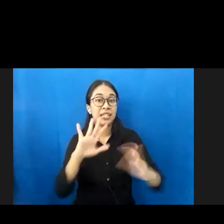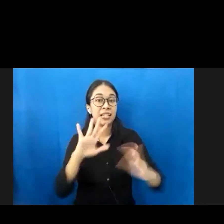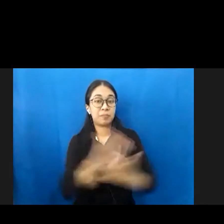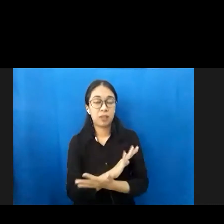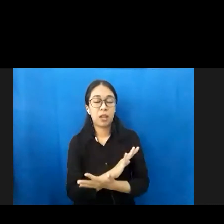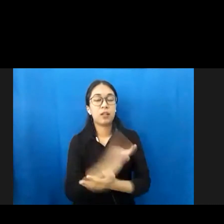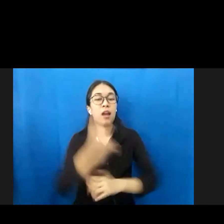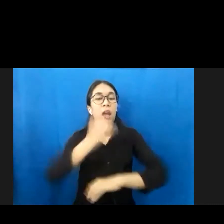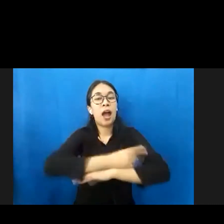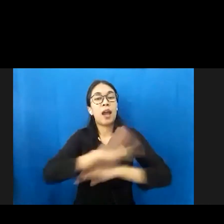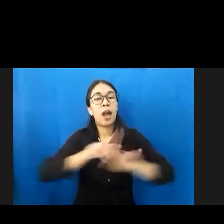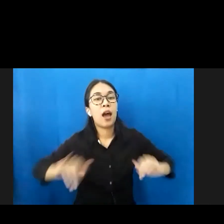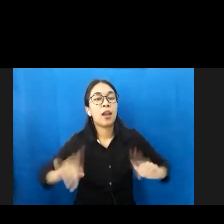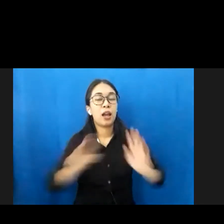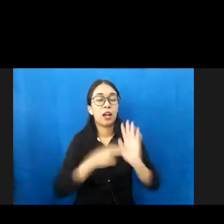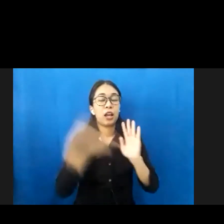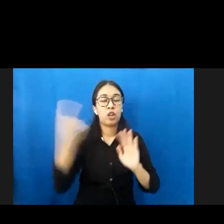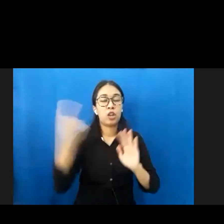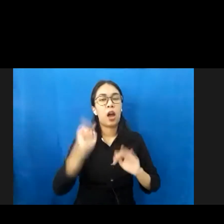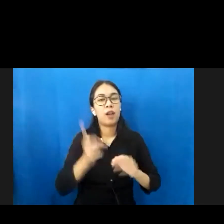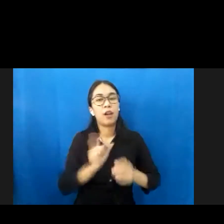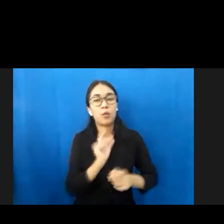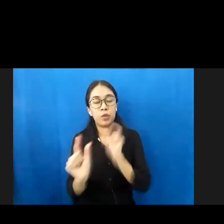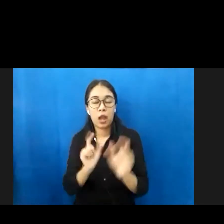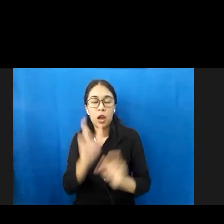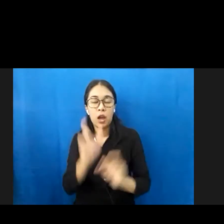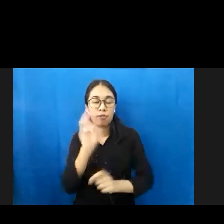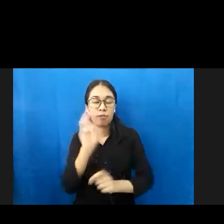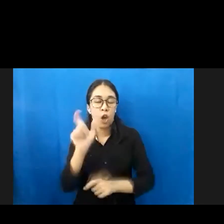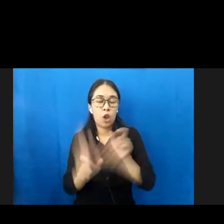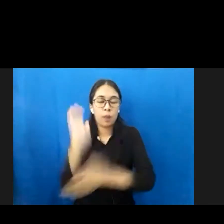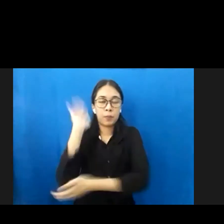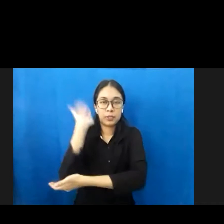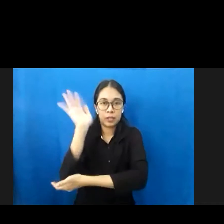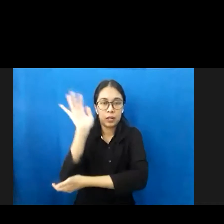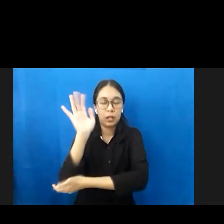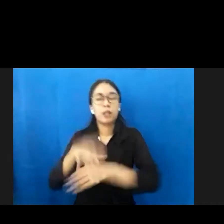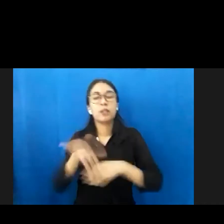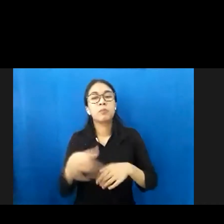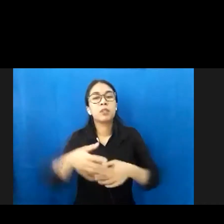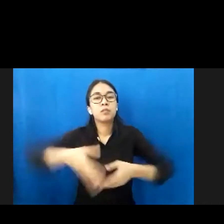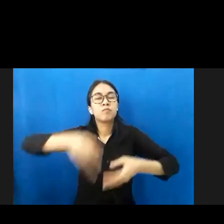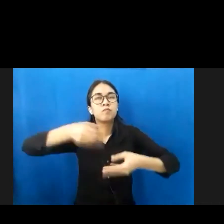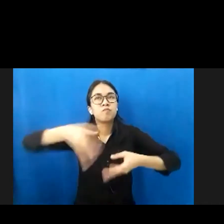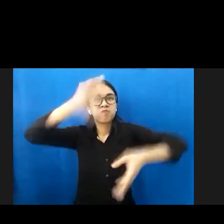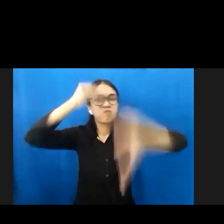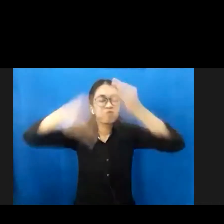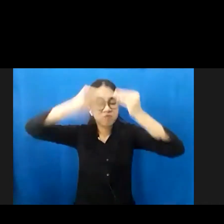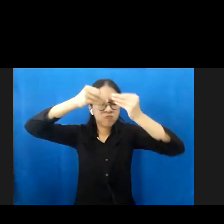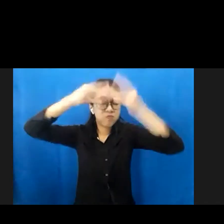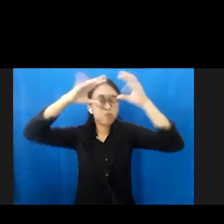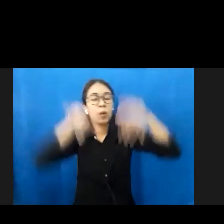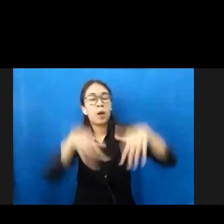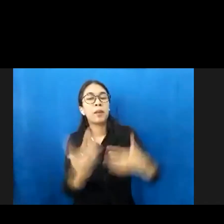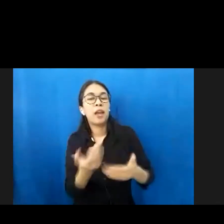kami telah mengundang tiga toko kunci narasumber yang akan memberikan pemahaman kepada kita mengenai situasi COVID-19 di Kabupaten